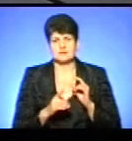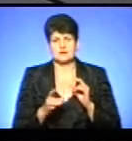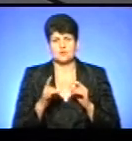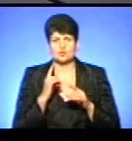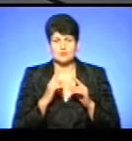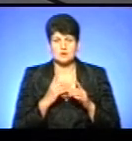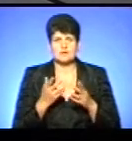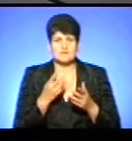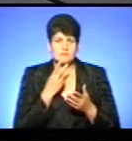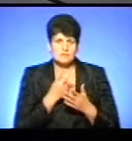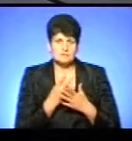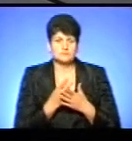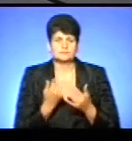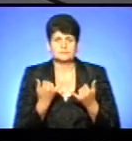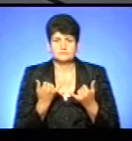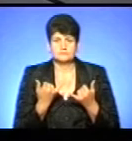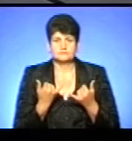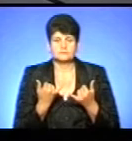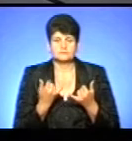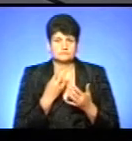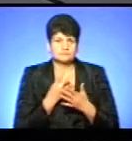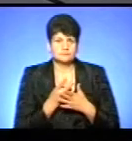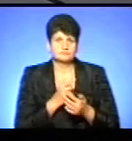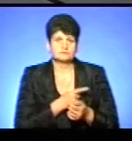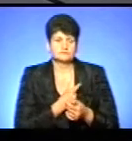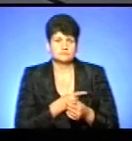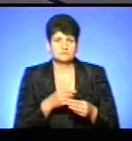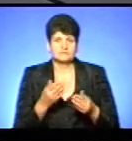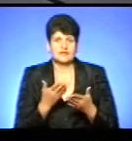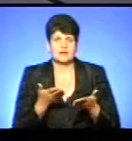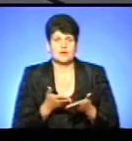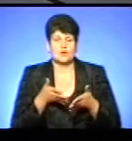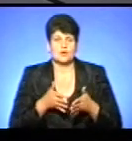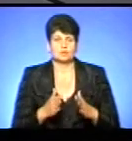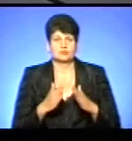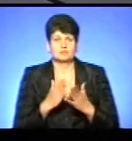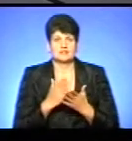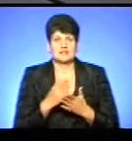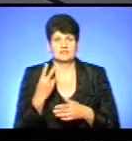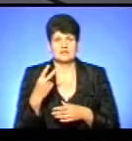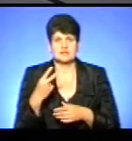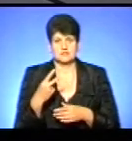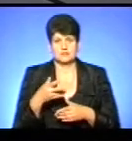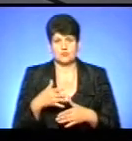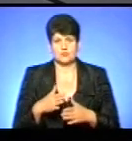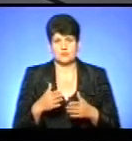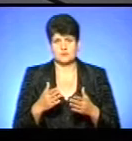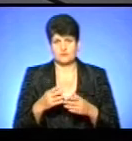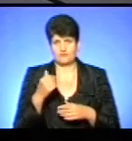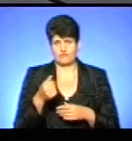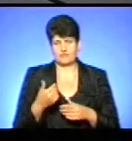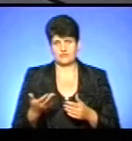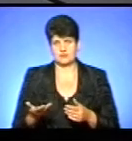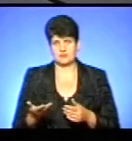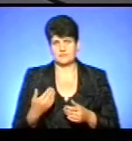де, наприклад, реально бачу, що, наприклад, сьогодні ми бачимо в лікарні, де є пологою відділення, де є 20 пологів в рік. Я не